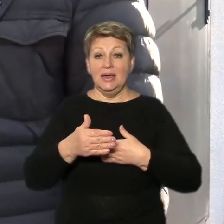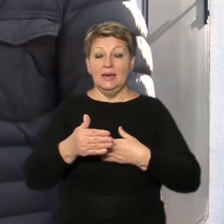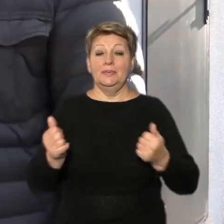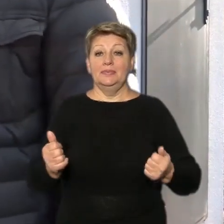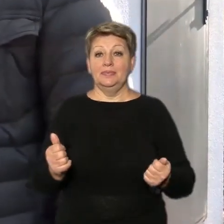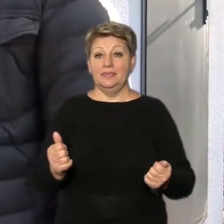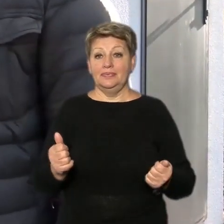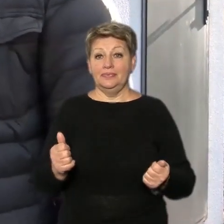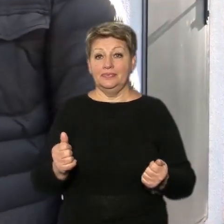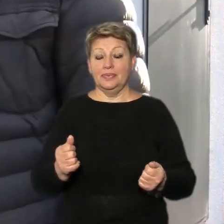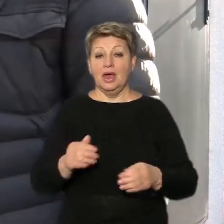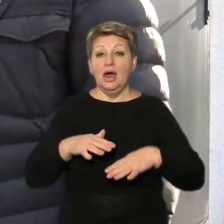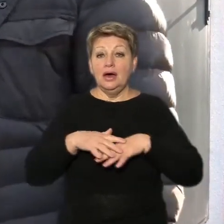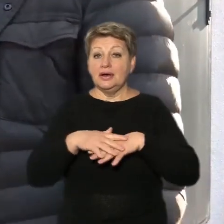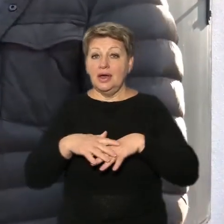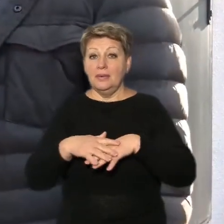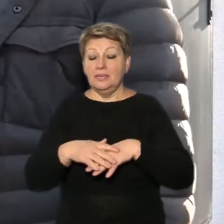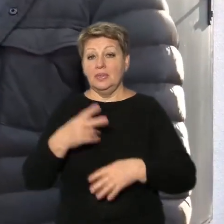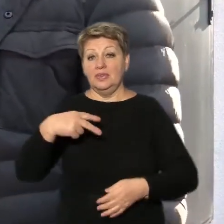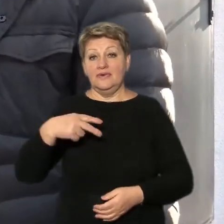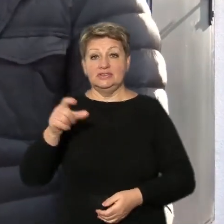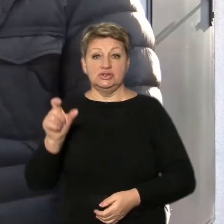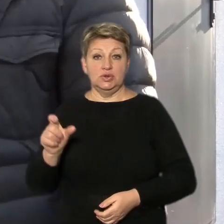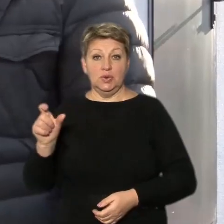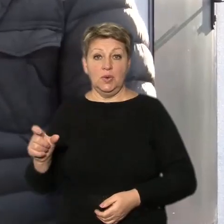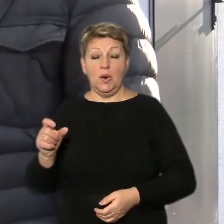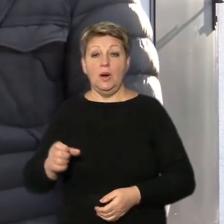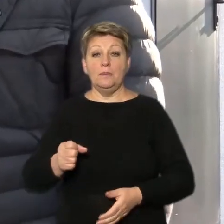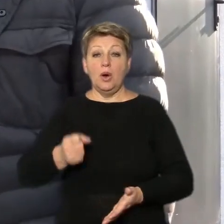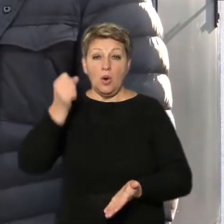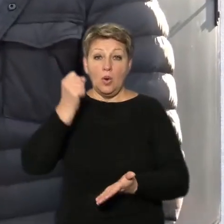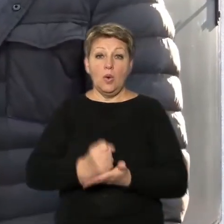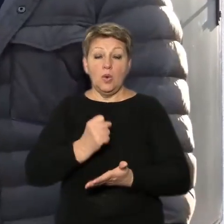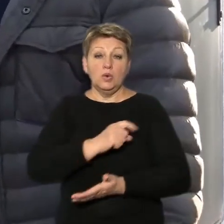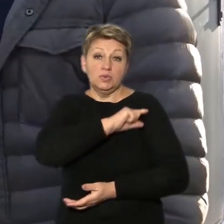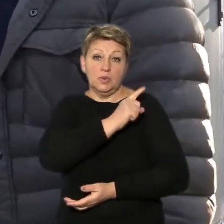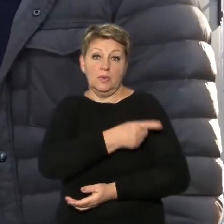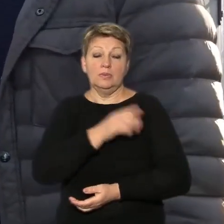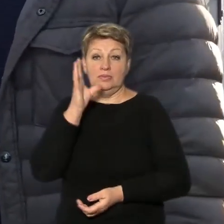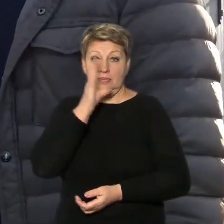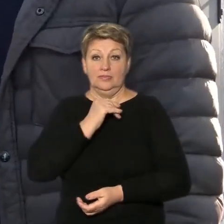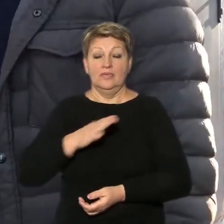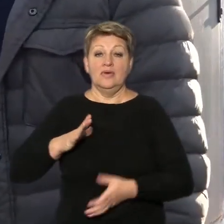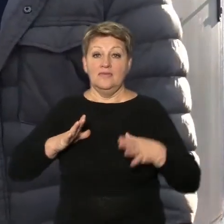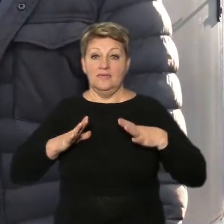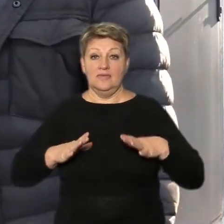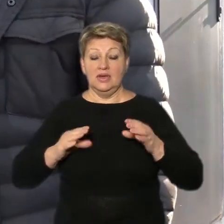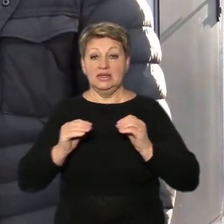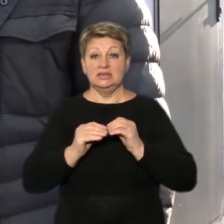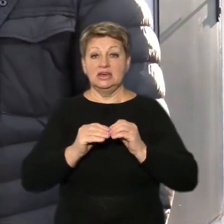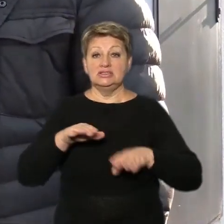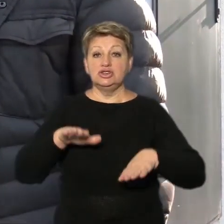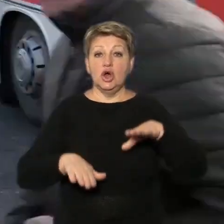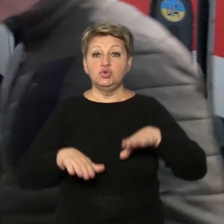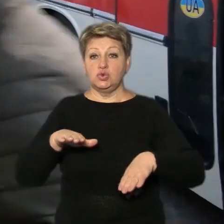розрахована на 20 осіб, тримає ударну хвилю понад 10 тонн на